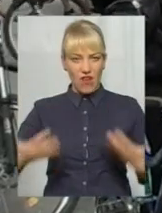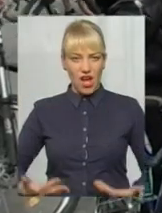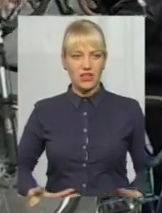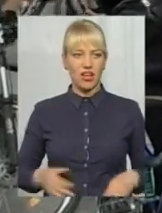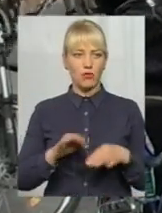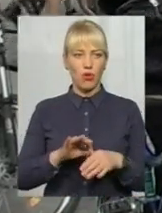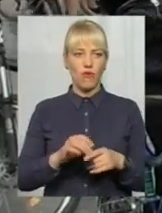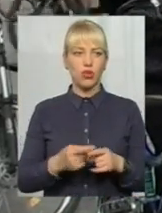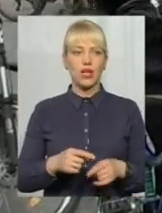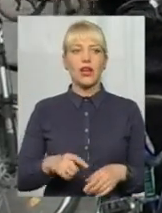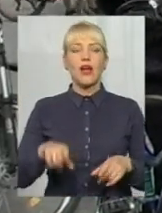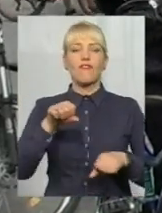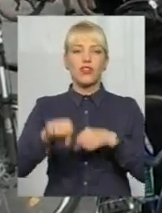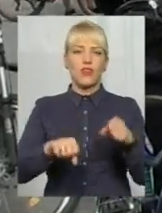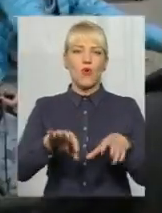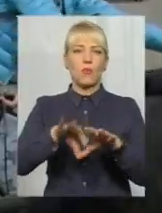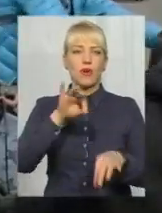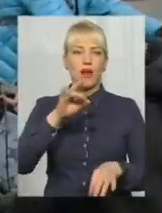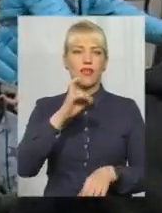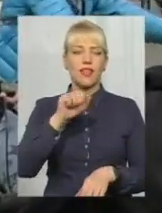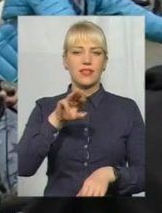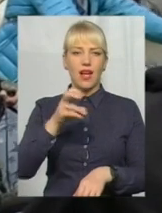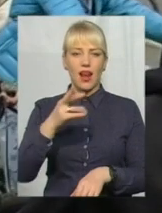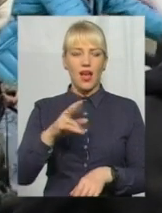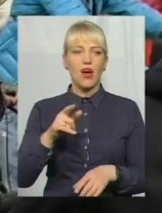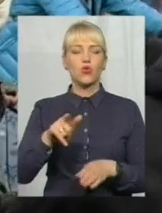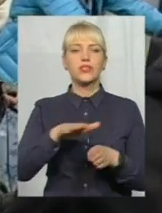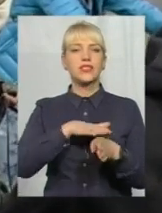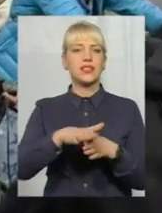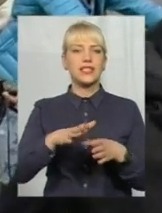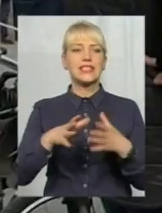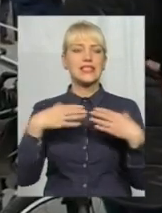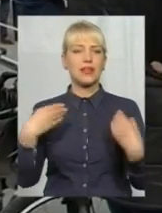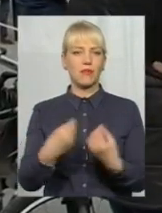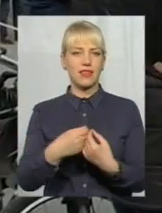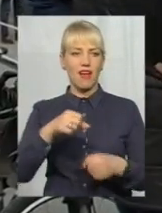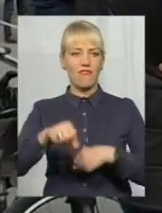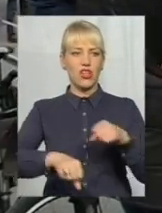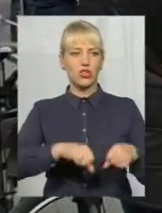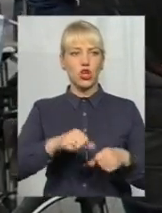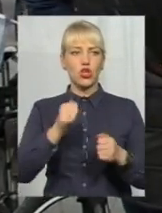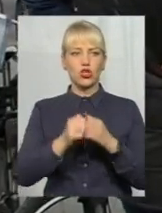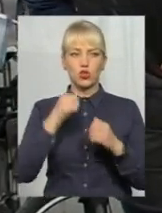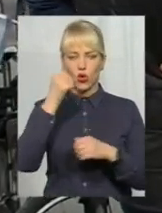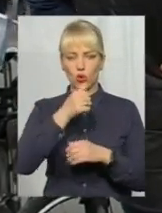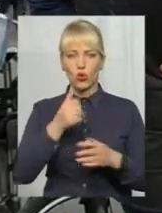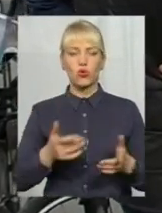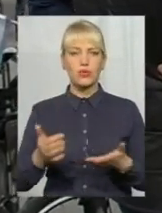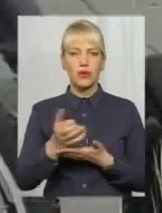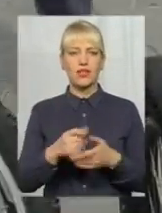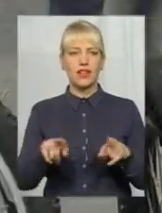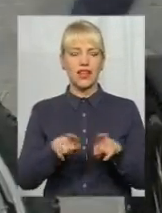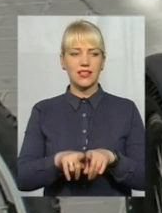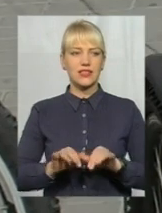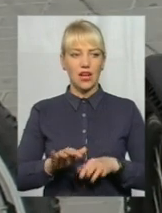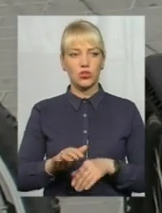Двоколісний замість авто обирає пані Наталя. У жінки ціла велосипедна сім'я, з якою щороку збираються на такі заходи. У старшого сина власний